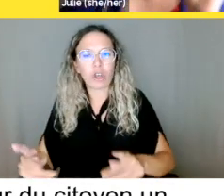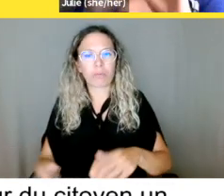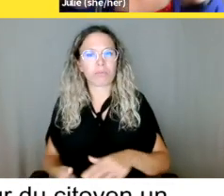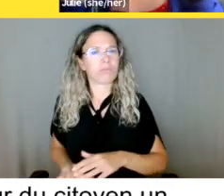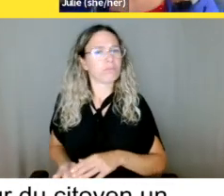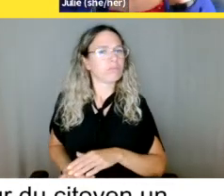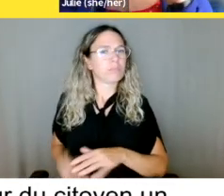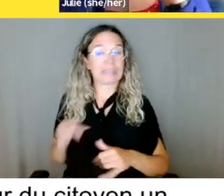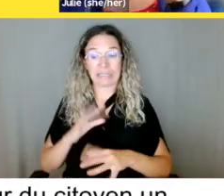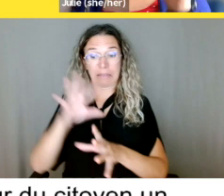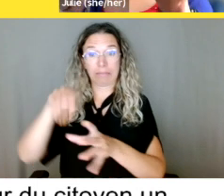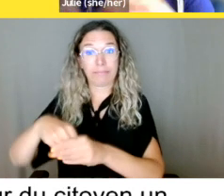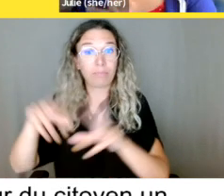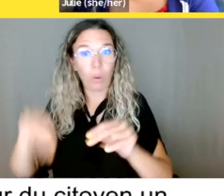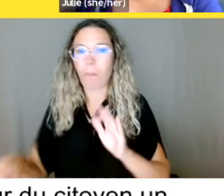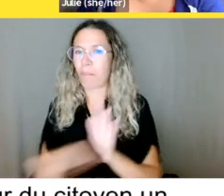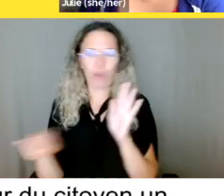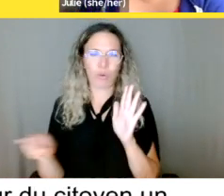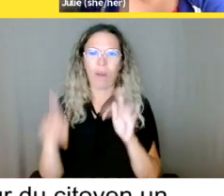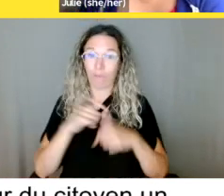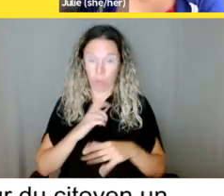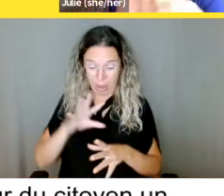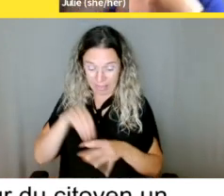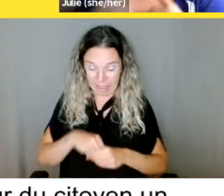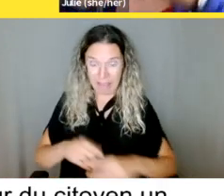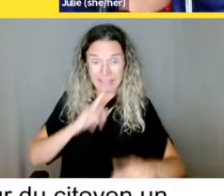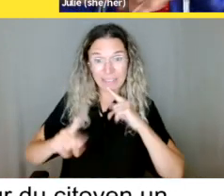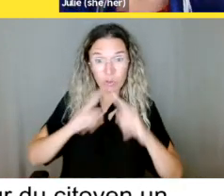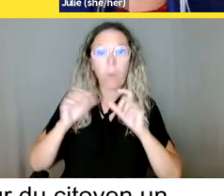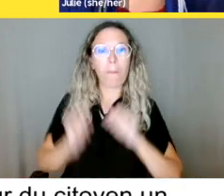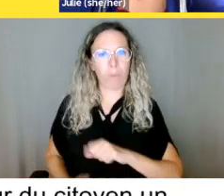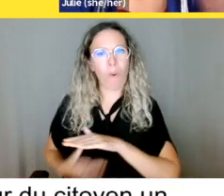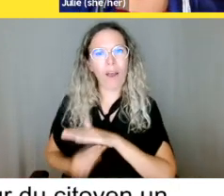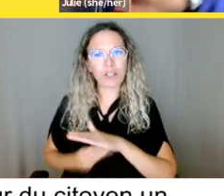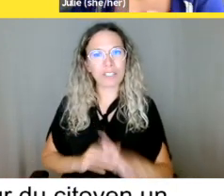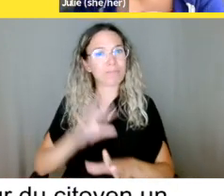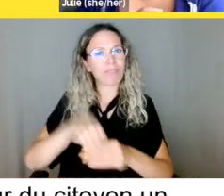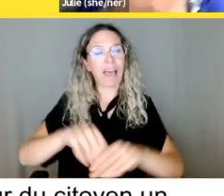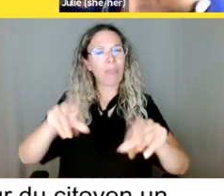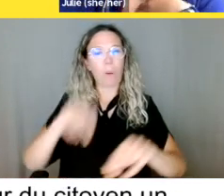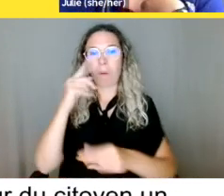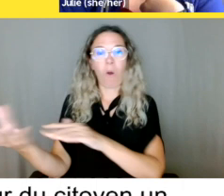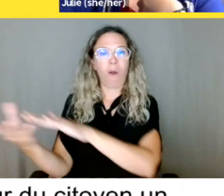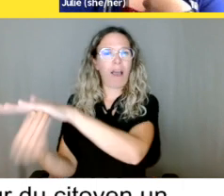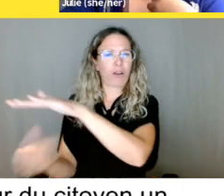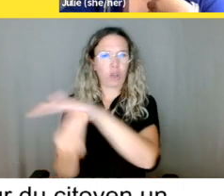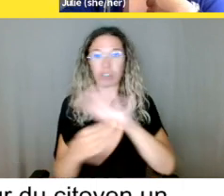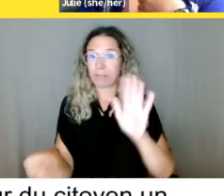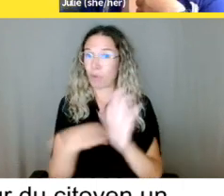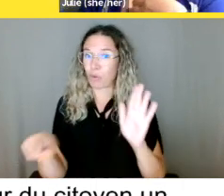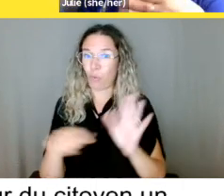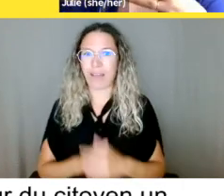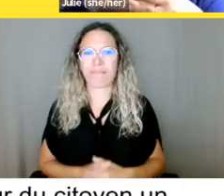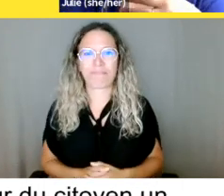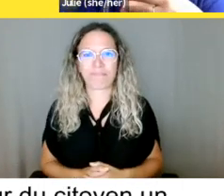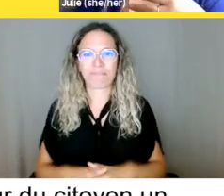Donc, juste... Donc, si jamais il y a quelque chose qui vous arrive, vous et une autre personne ou vous et plusieurs autres